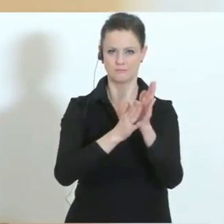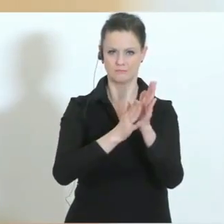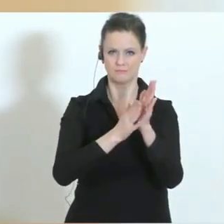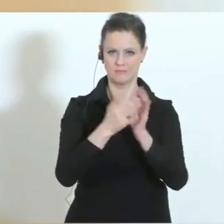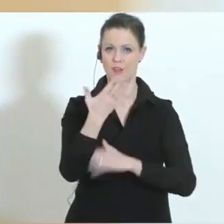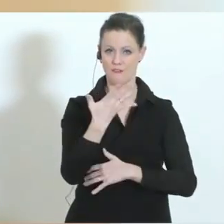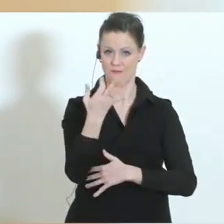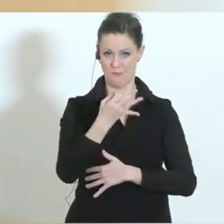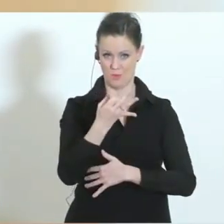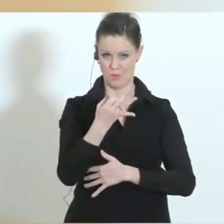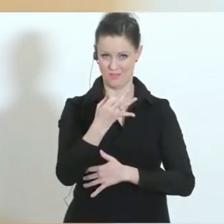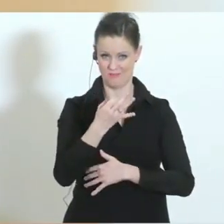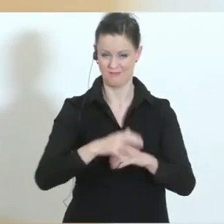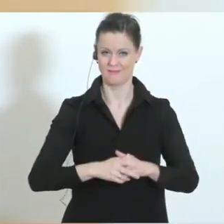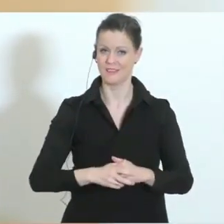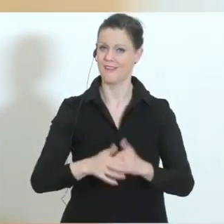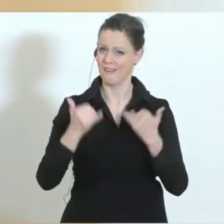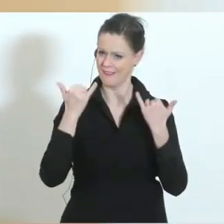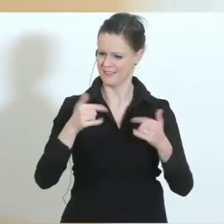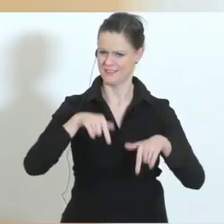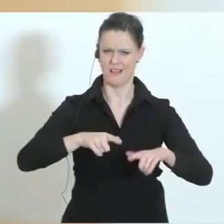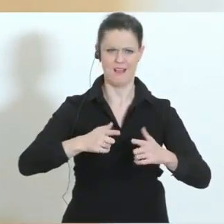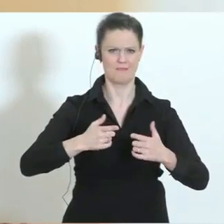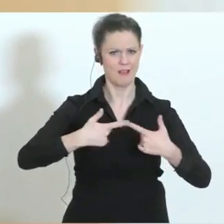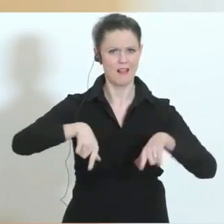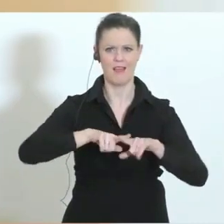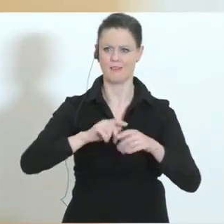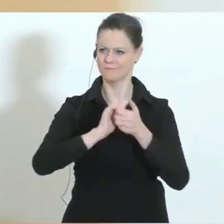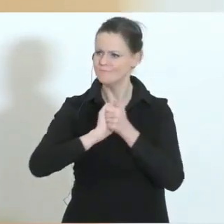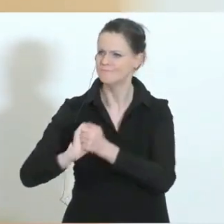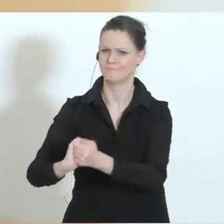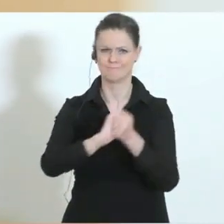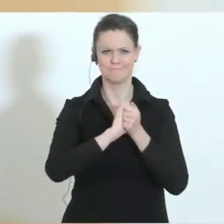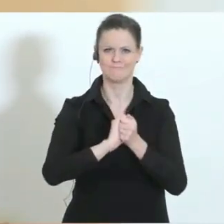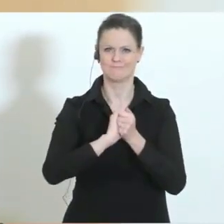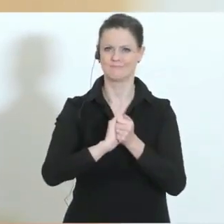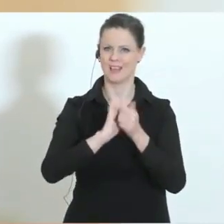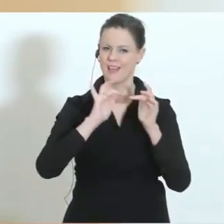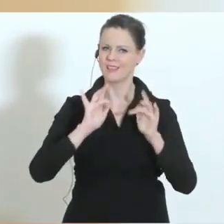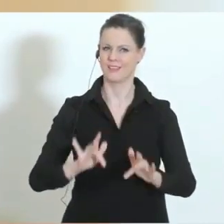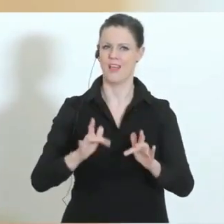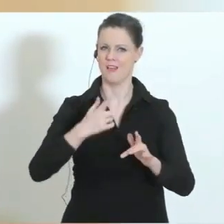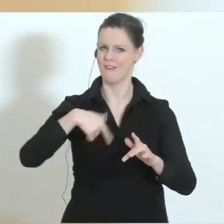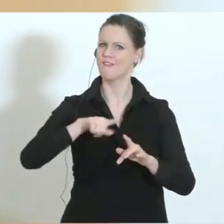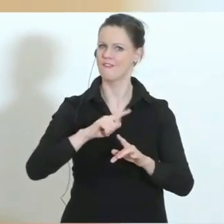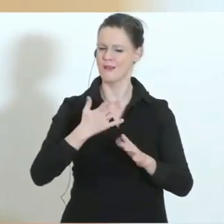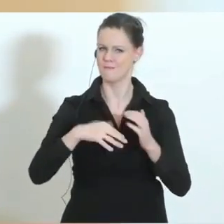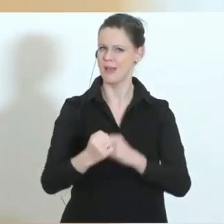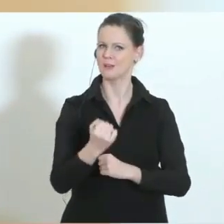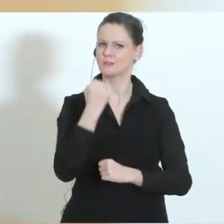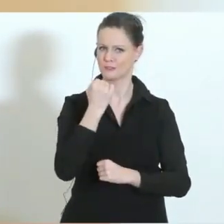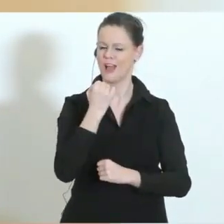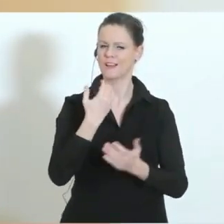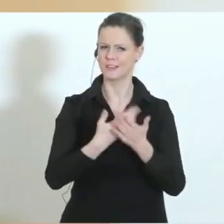Da ist Zusammenhalt in diesem Land ein Zusammenhalt, zu dem wir Danke sagen und der uns stark macht und wo ich